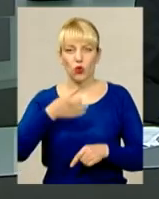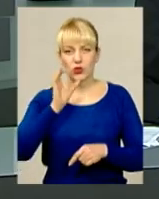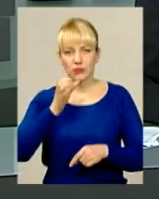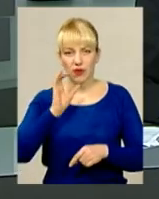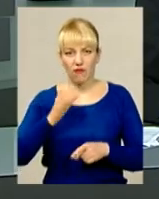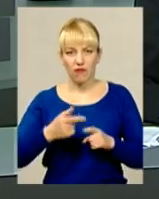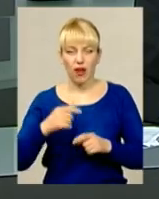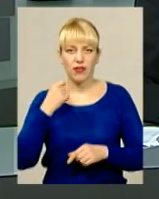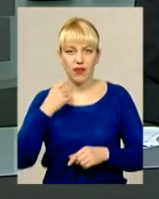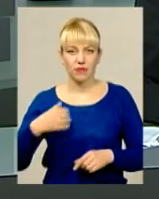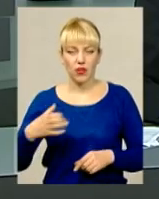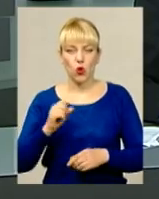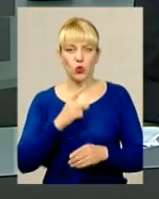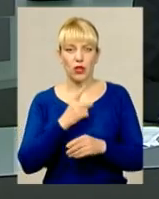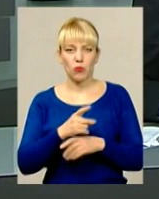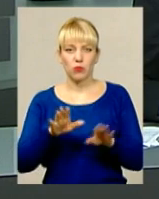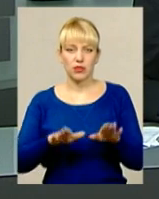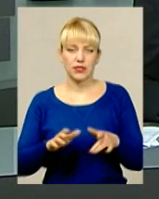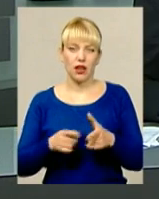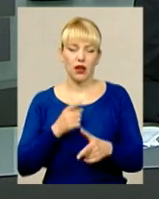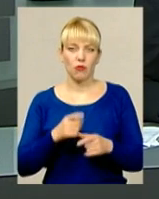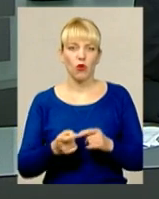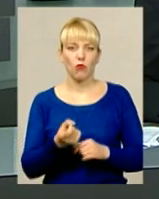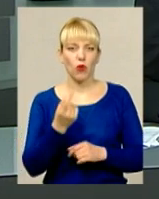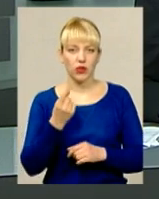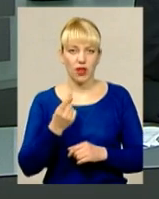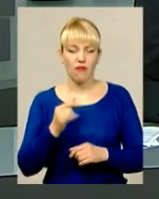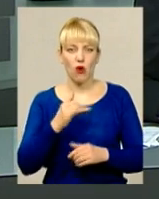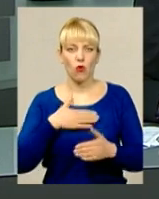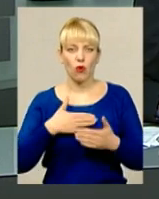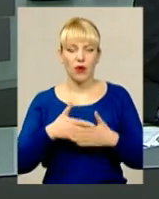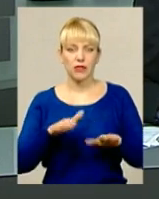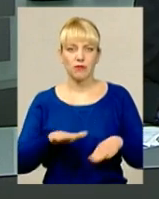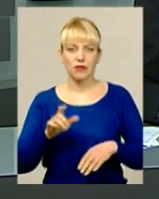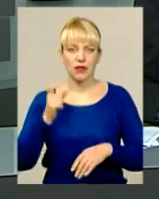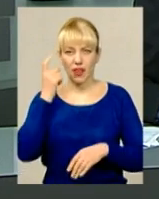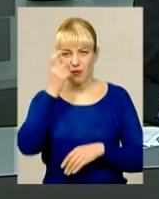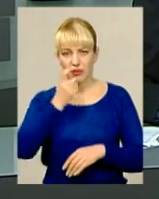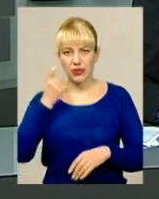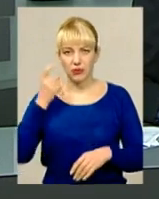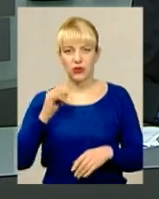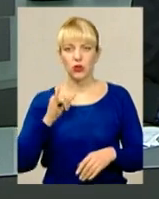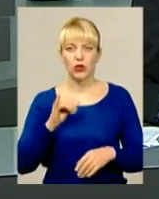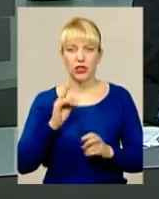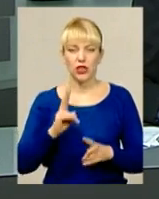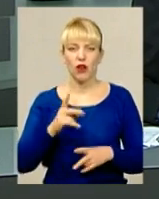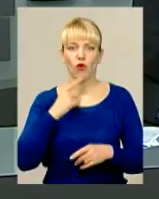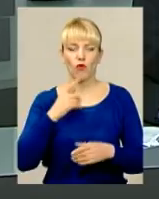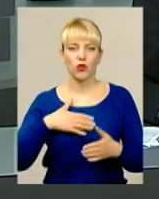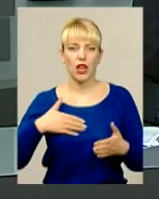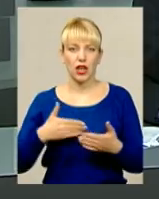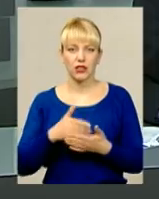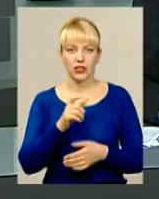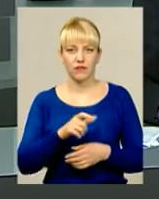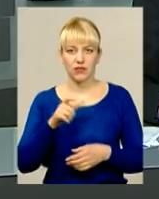у заборонених місцях або поява в громадських місцях на підпитку. А потім, як стверджують активісти дорожнього контролю у